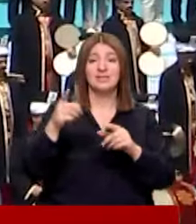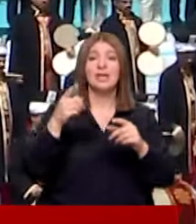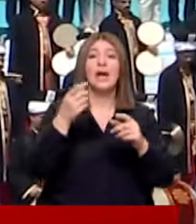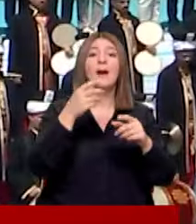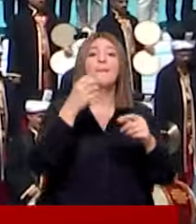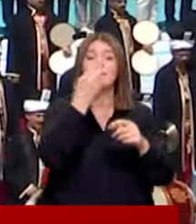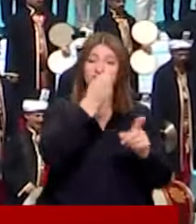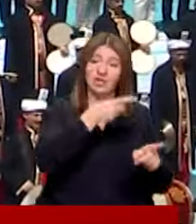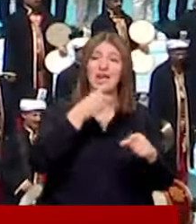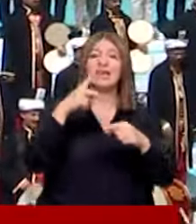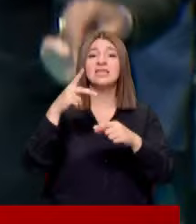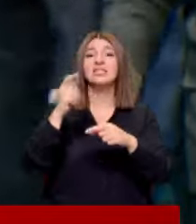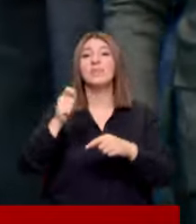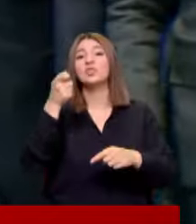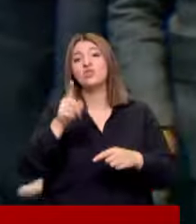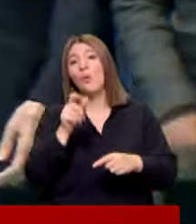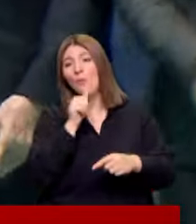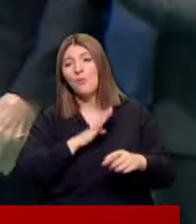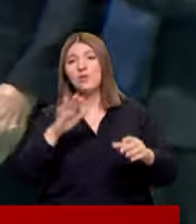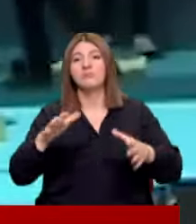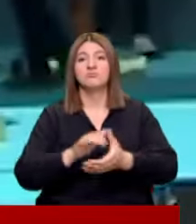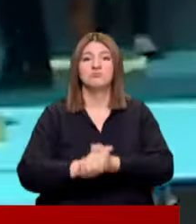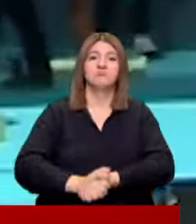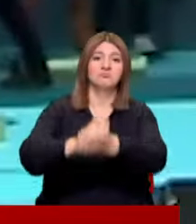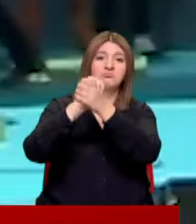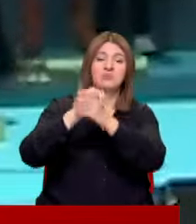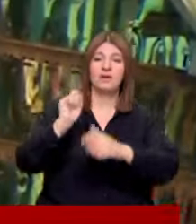ile Yapıcıoğlu el ele tutuşarak alandakileri selamladı